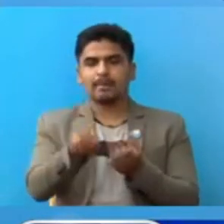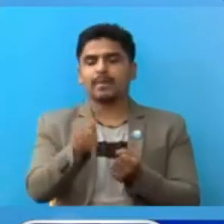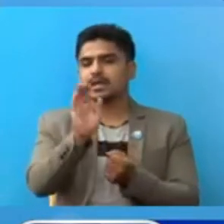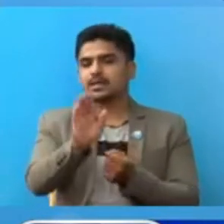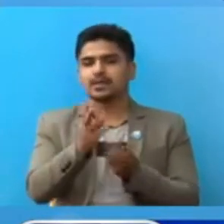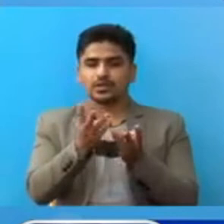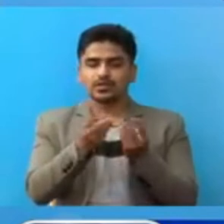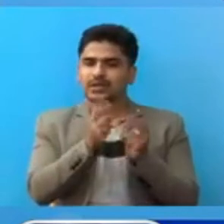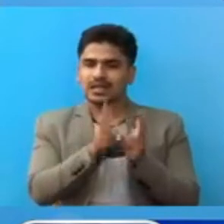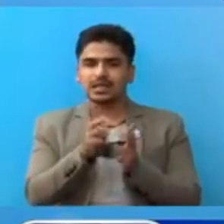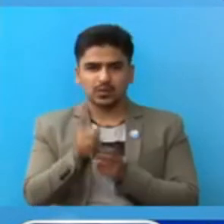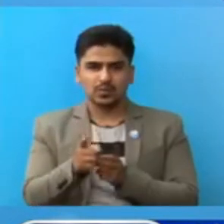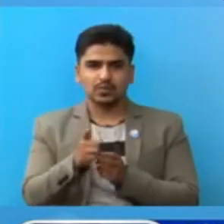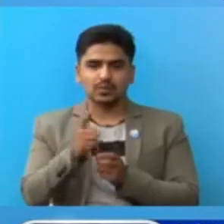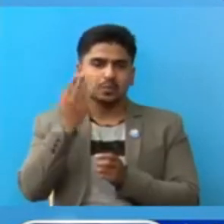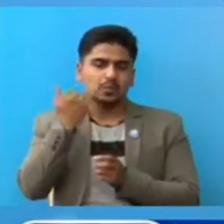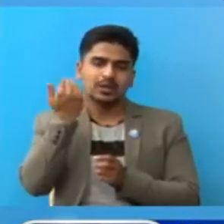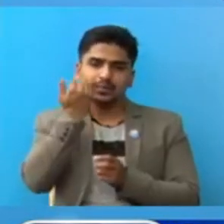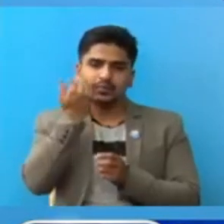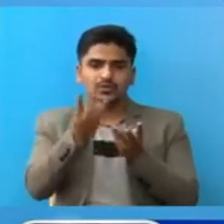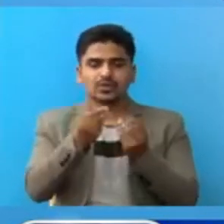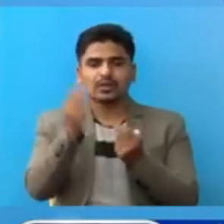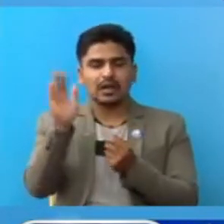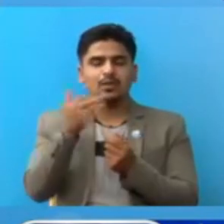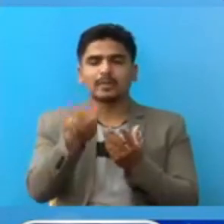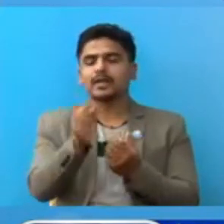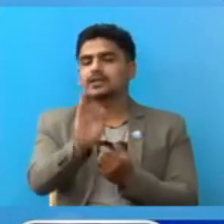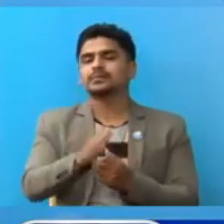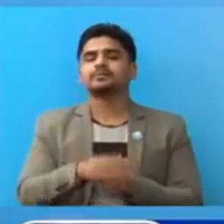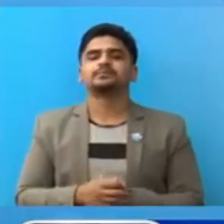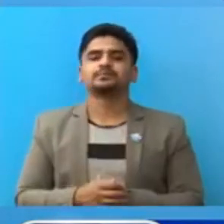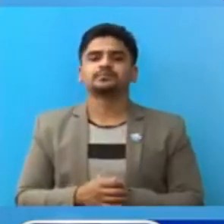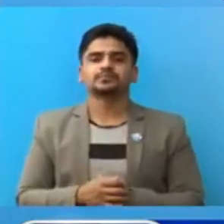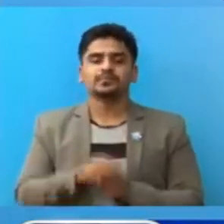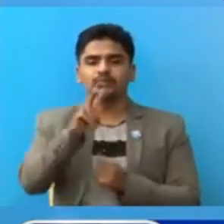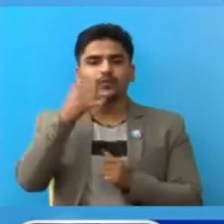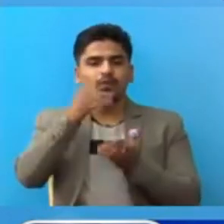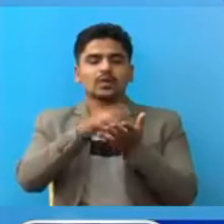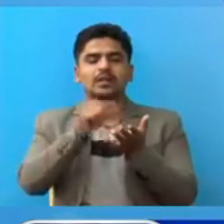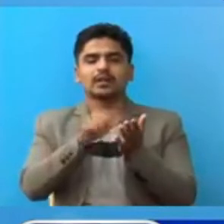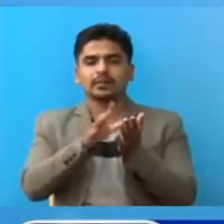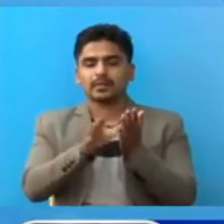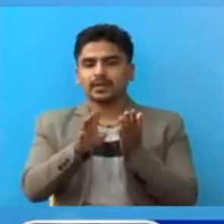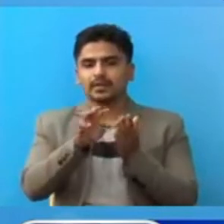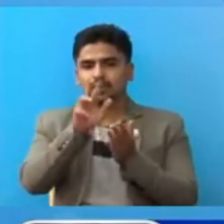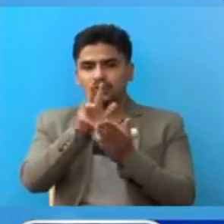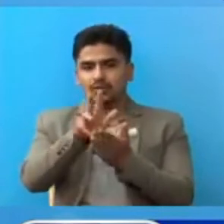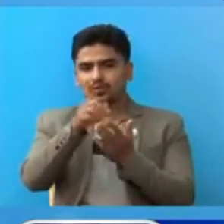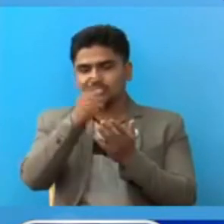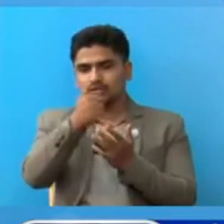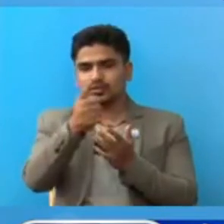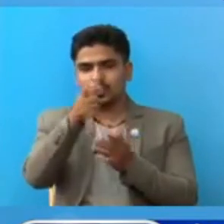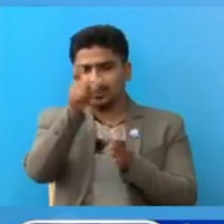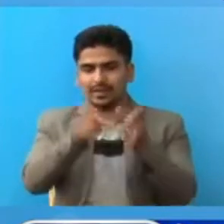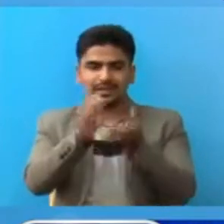छा संख्या यही हो इसमा महिला रा पुरूस को संख्या आउन बांकी छा दोई वाटा कॉल सेंटर बाटा 966 बेक्तिले